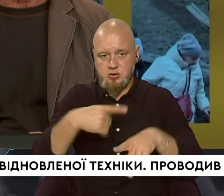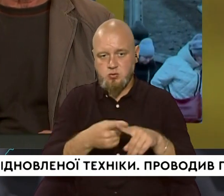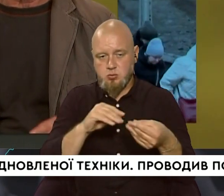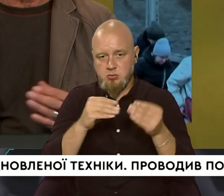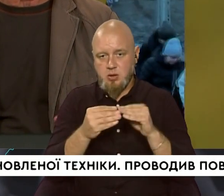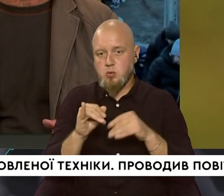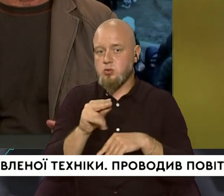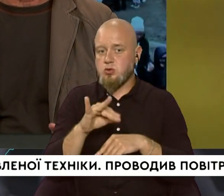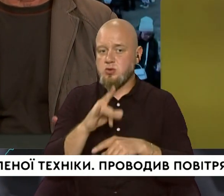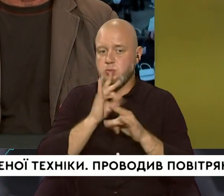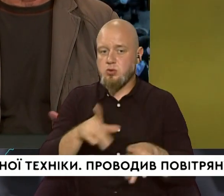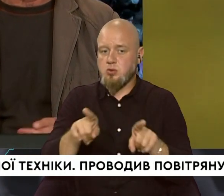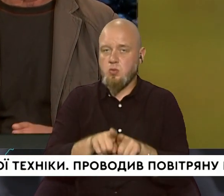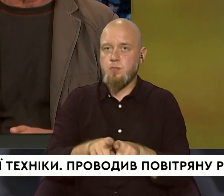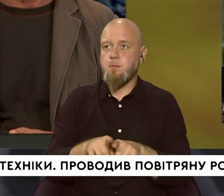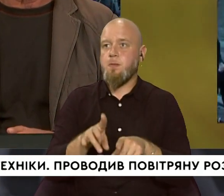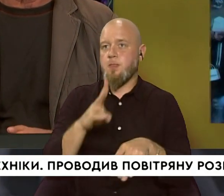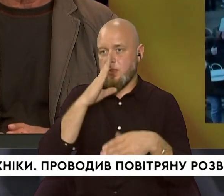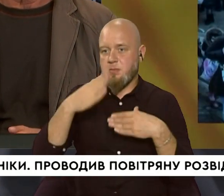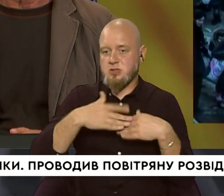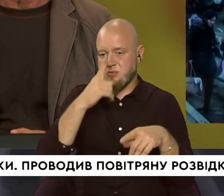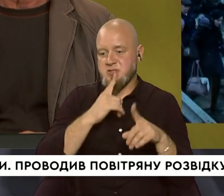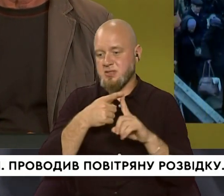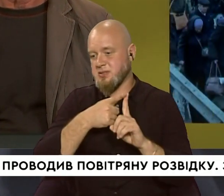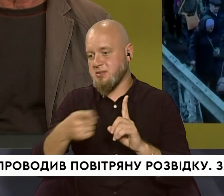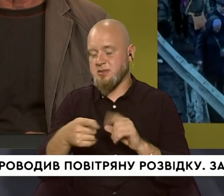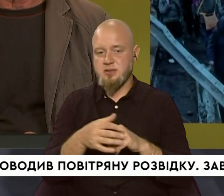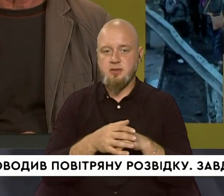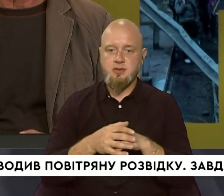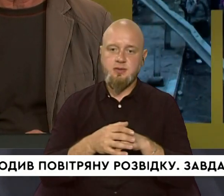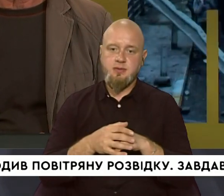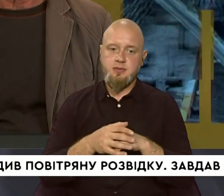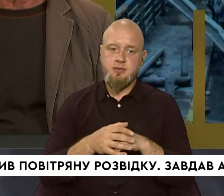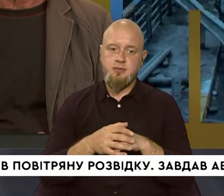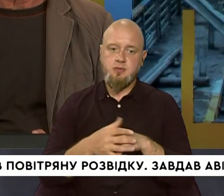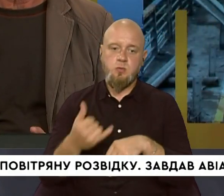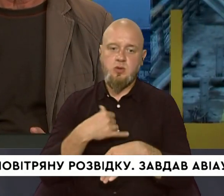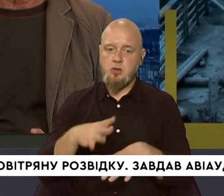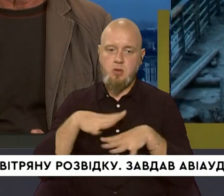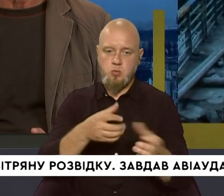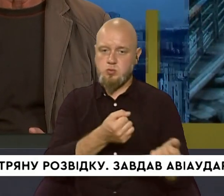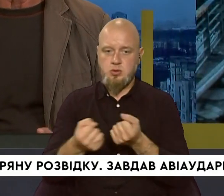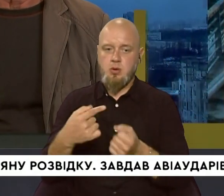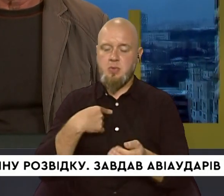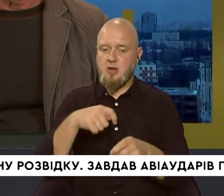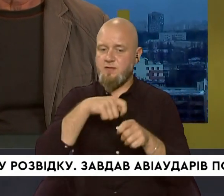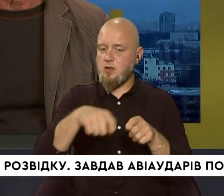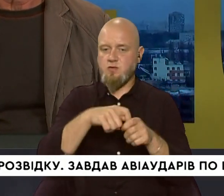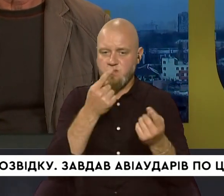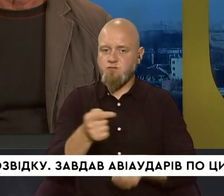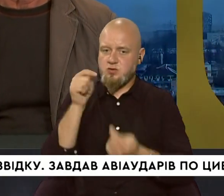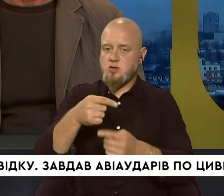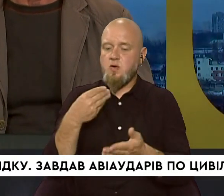проблему і чи не буде такого в найближчі місяці? У нас не було затримки. Ми фінансували часто.